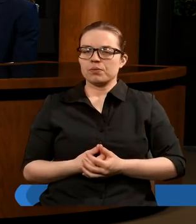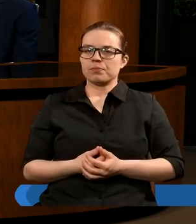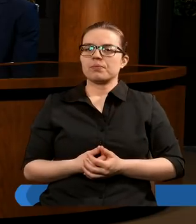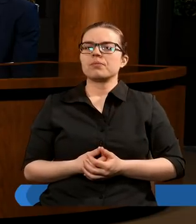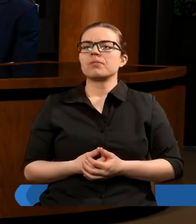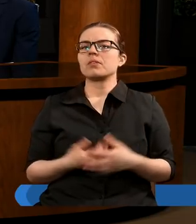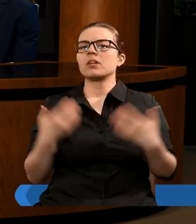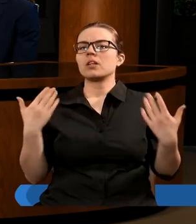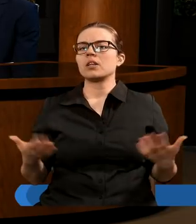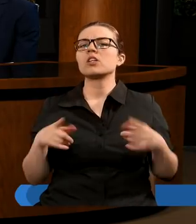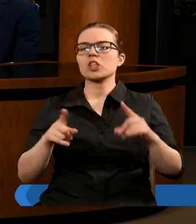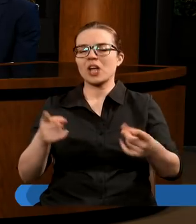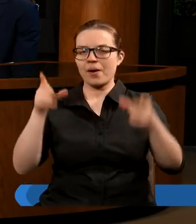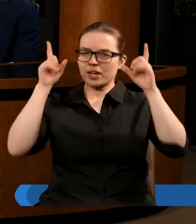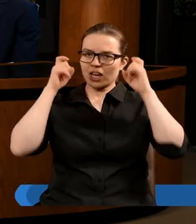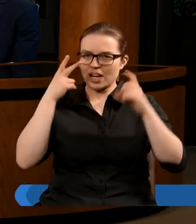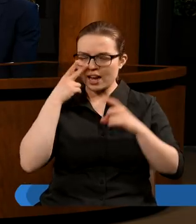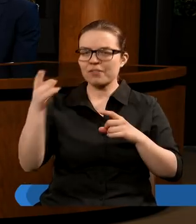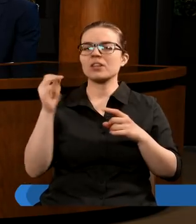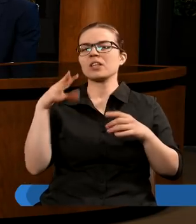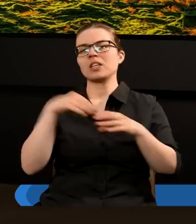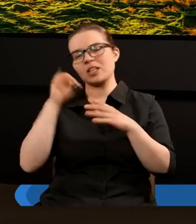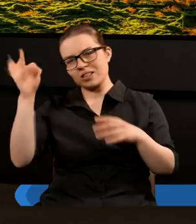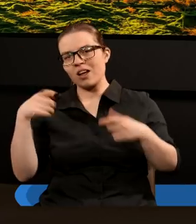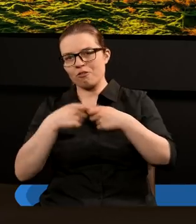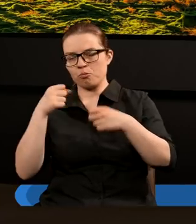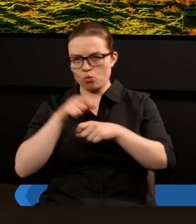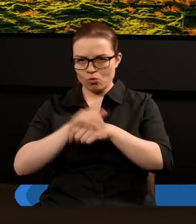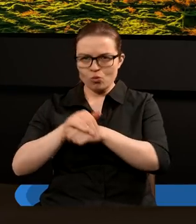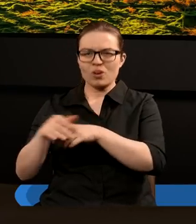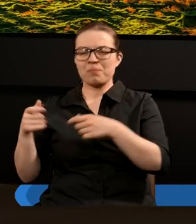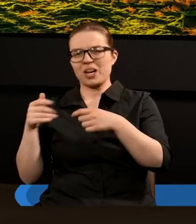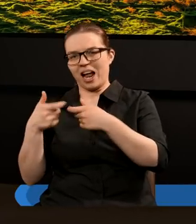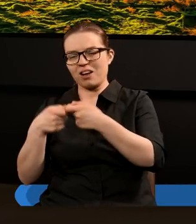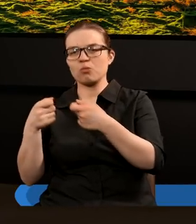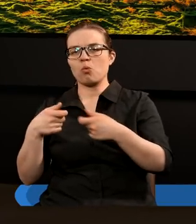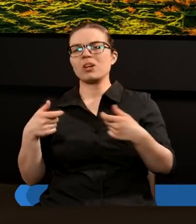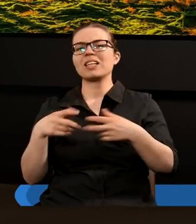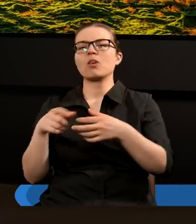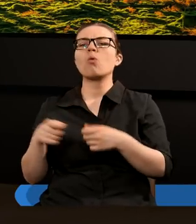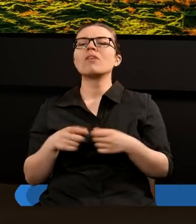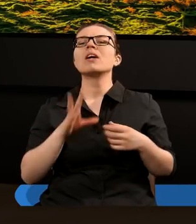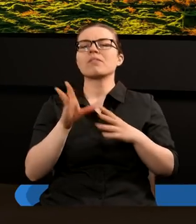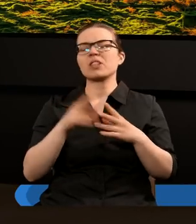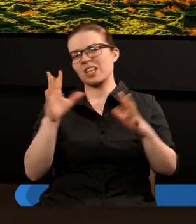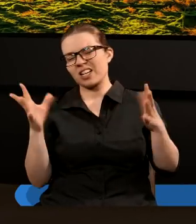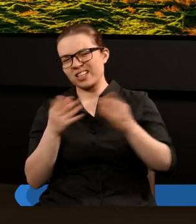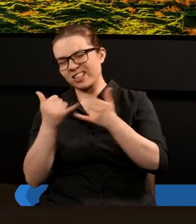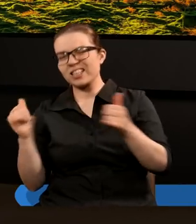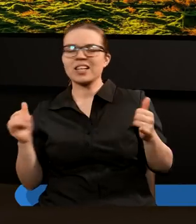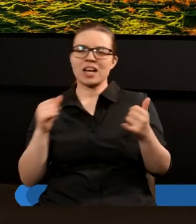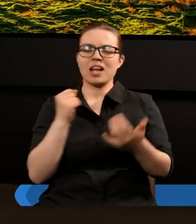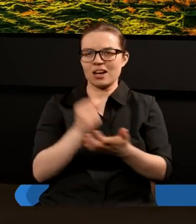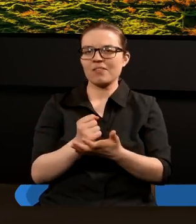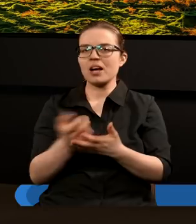Widzimy tutaj, że działania szatana i jego współpracowników dążą do tego, żeby podstawić ludziom pewnego rodzaju falsyfikat.